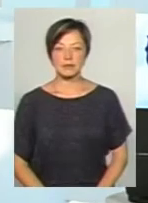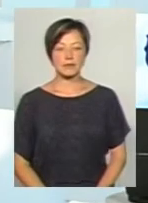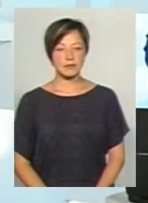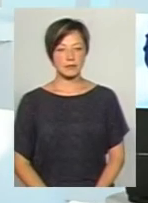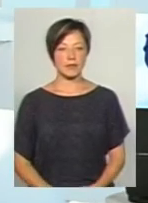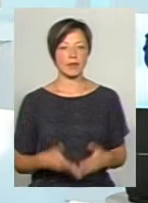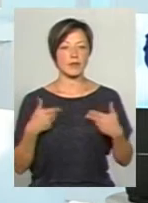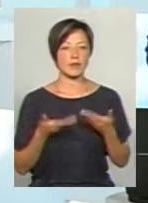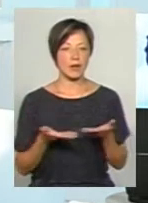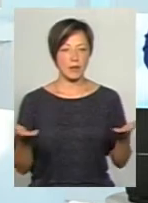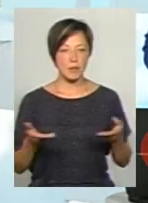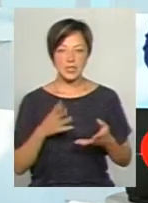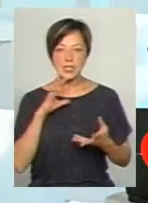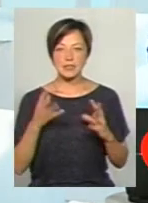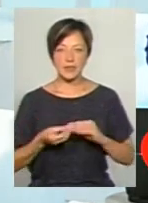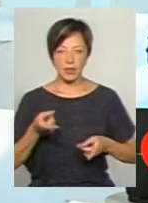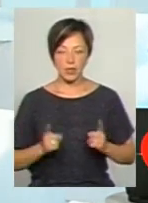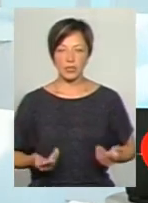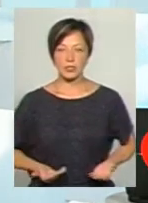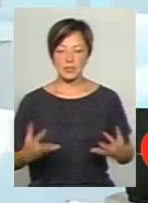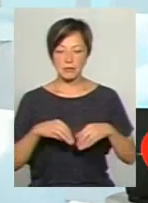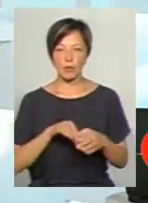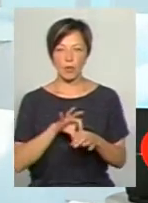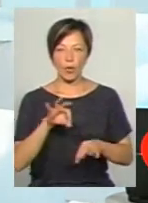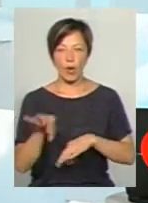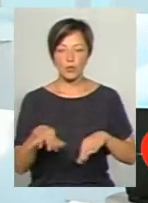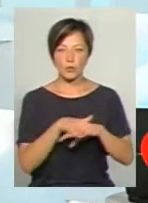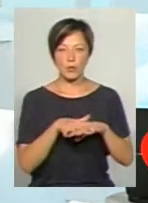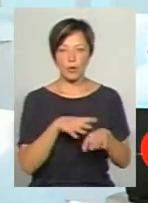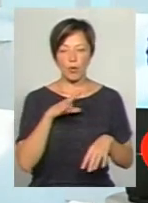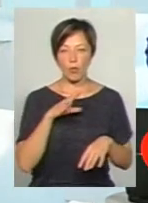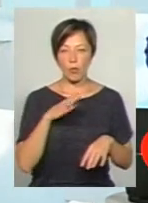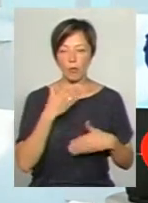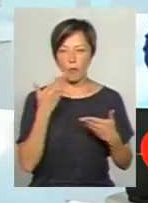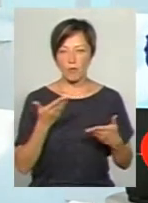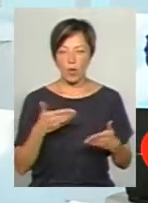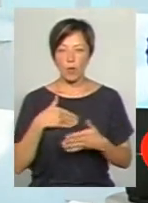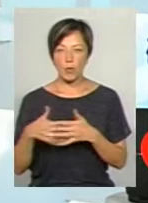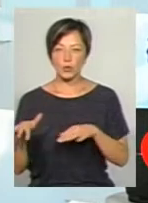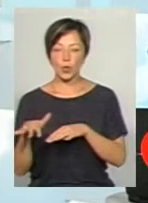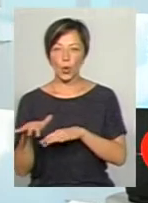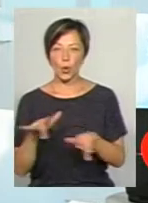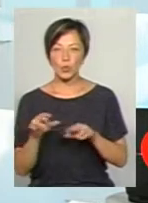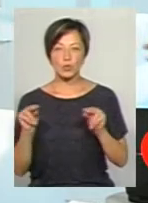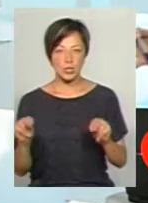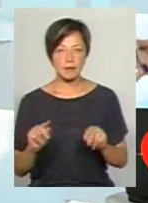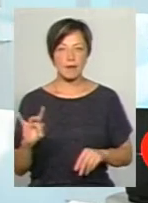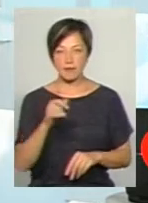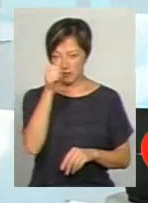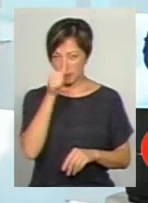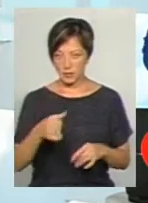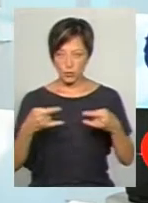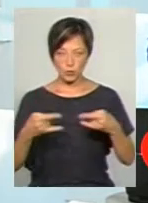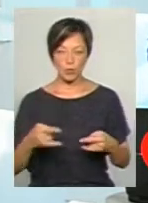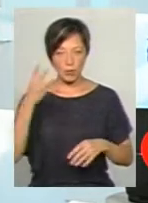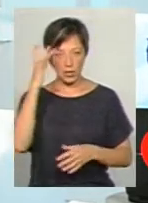Вітаємо! Це «Звіти наживо» – спільний проєкт суспільного мовлення та громадського руху «Чесно». Раз на місяць студія «Поділля Центр»